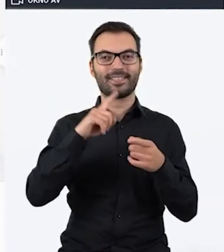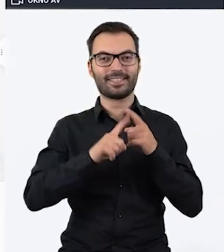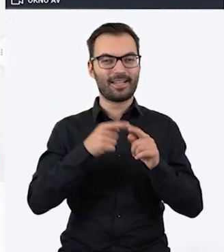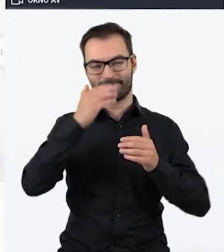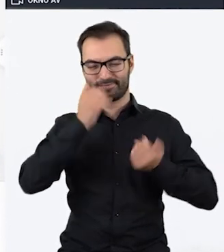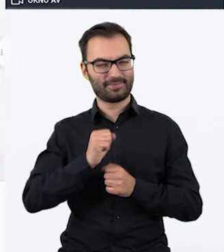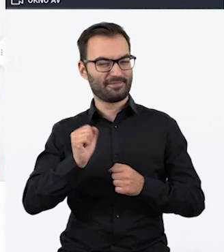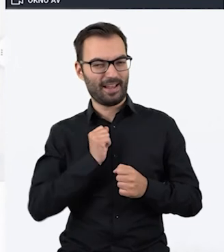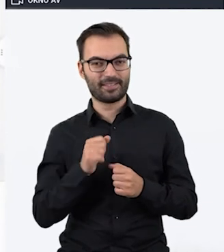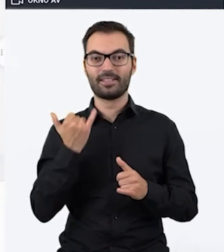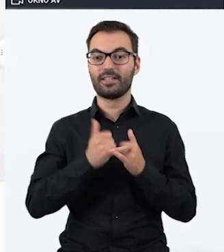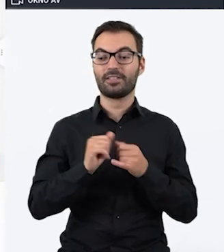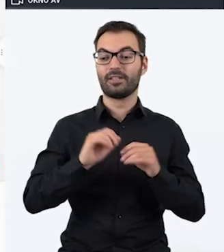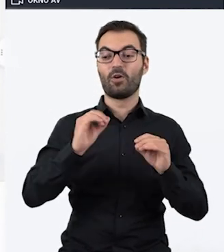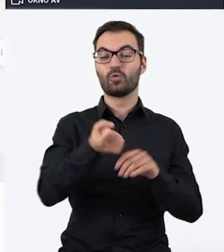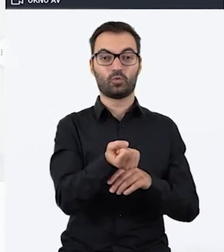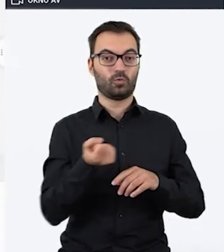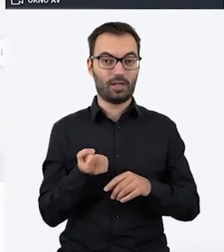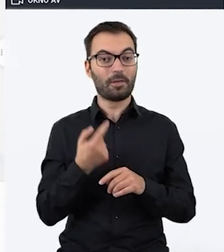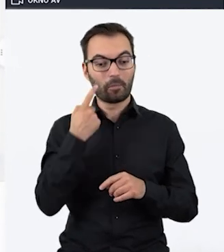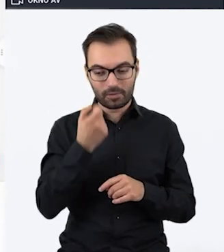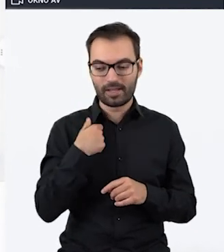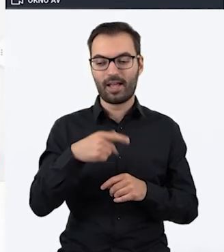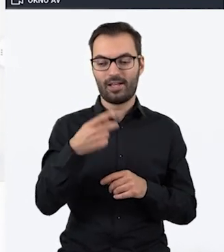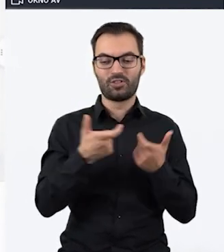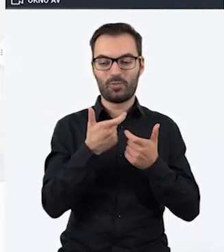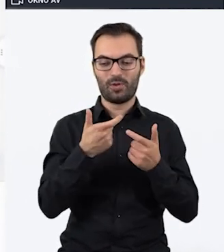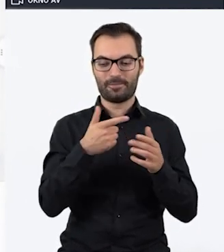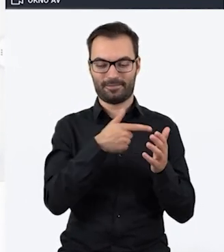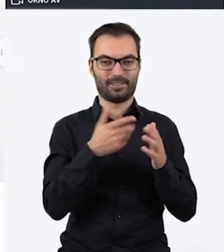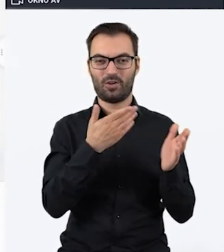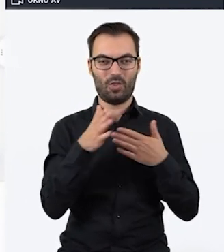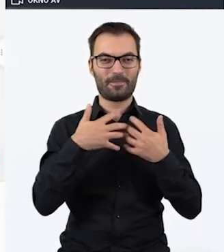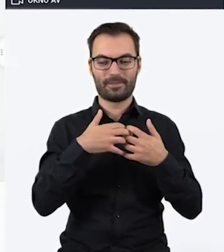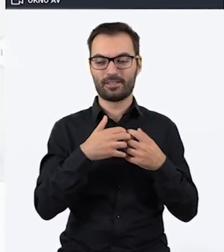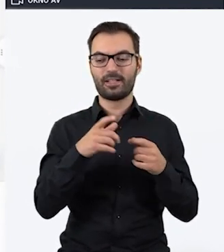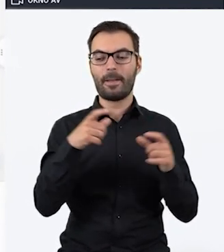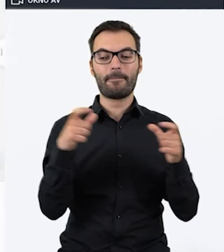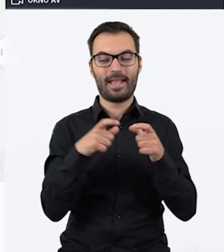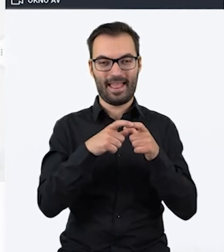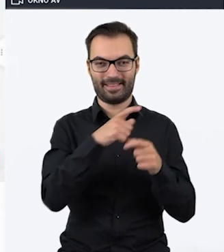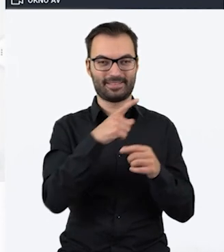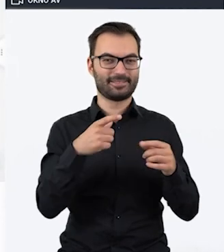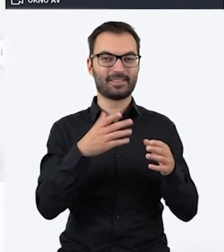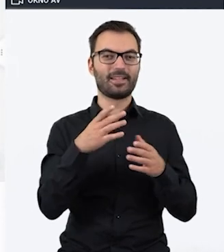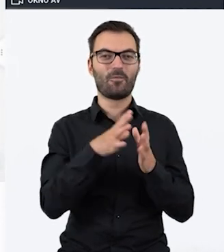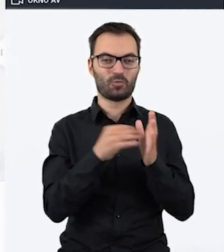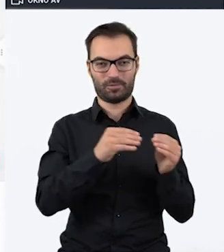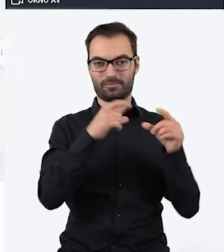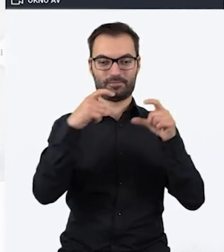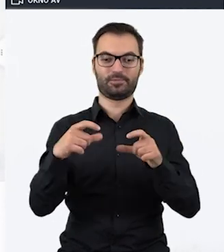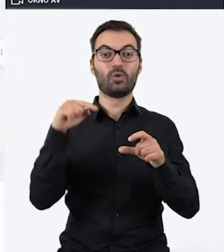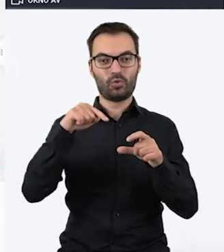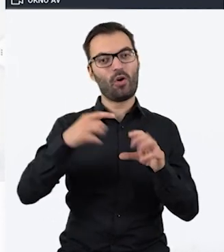jak otworzymy naszą szufladę, to tutaj skorzystałem z generatora, który wygenerował bilet, o który zapytam w kolejnych